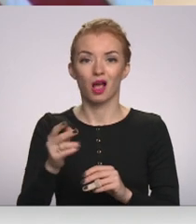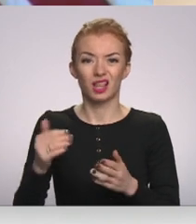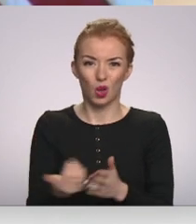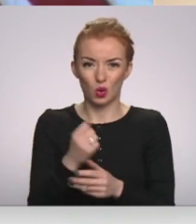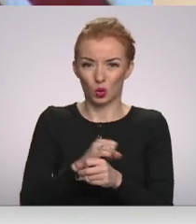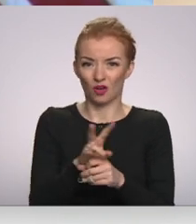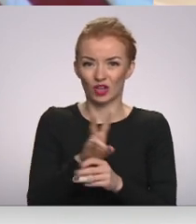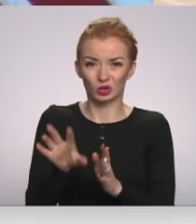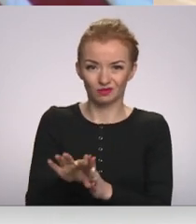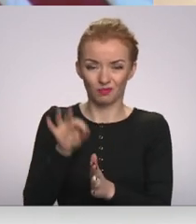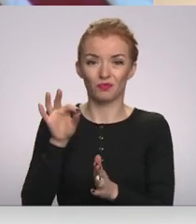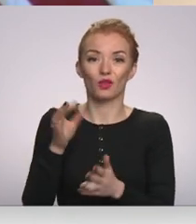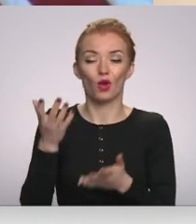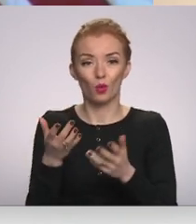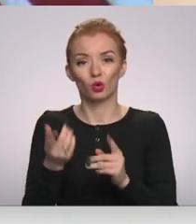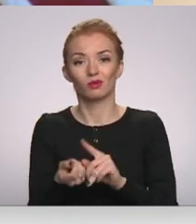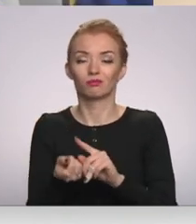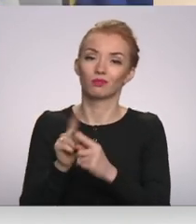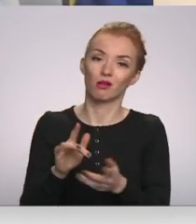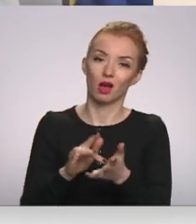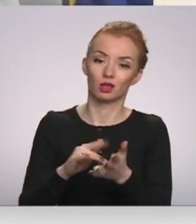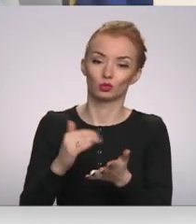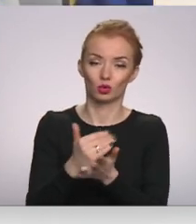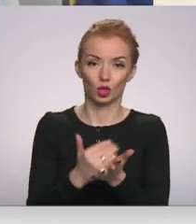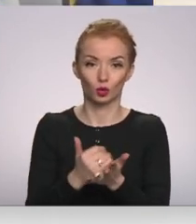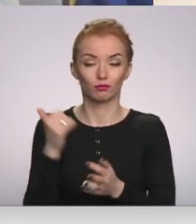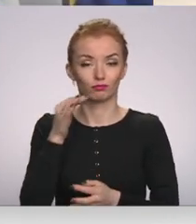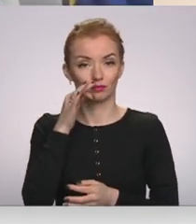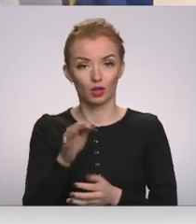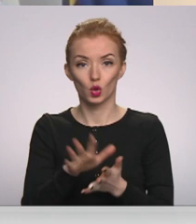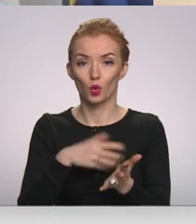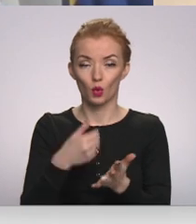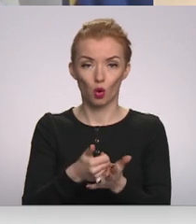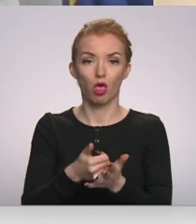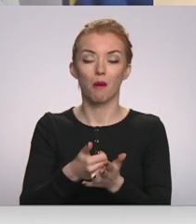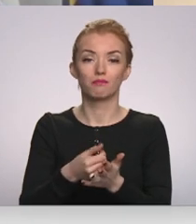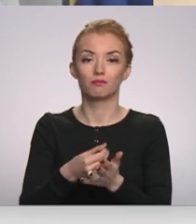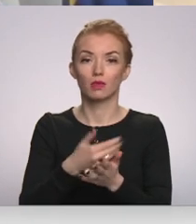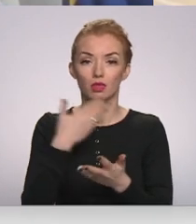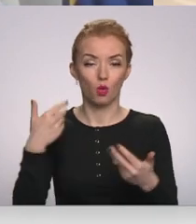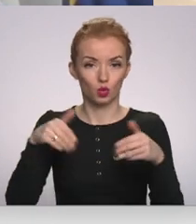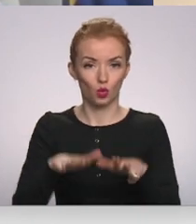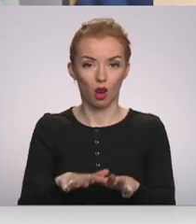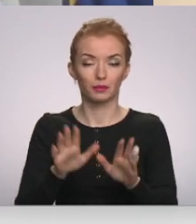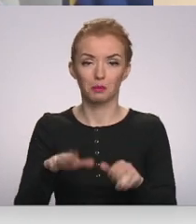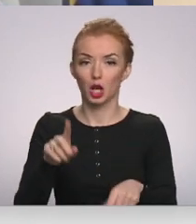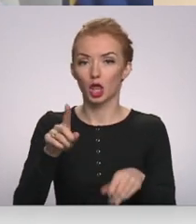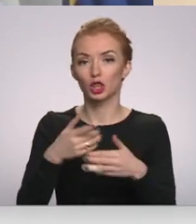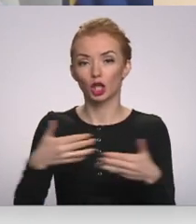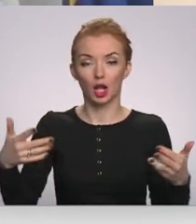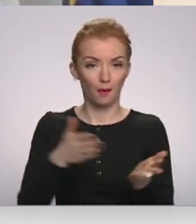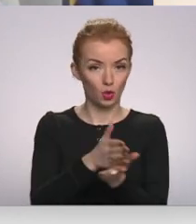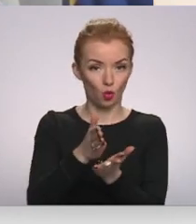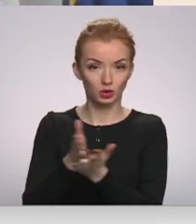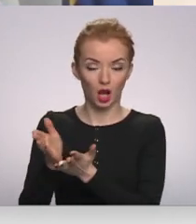atkal ieviesīs kaut kādas korekcijas. Vēl aiz viena ir palikuši gaisā karājoties dažādas nozeres,